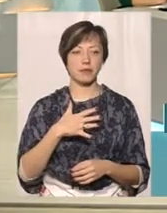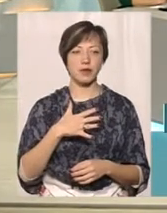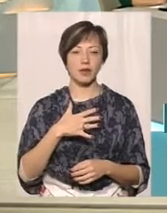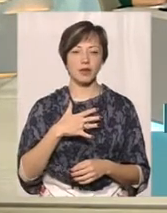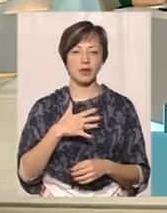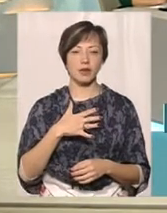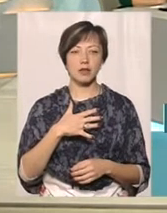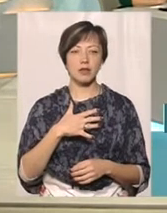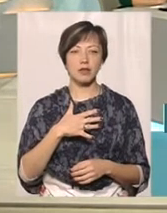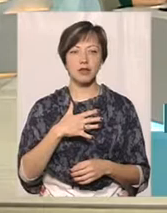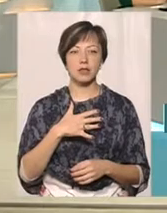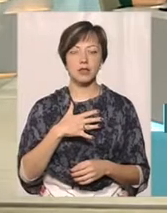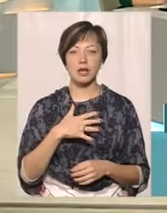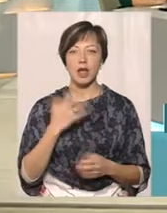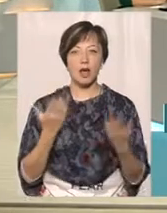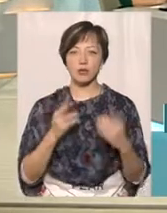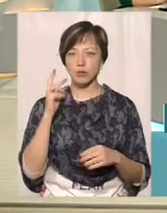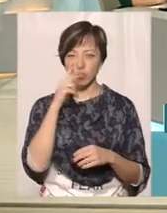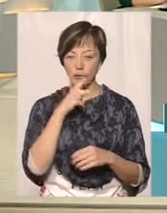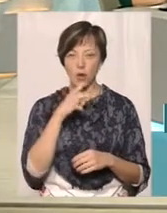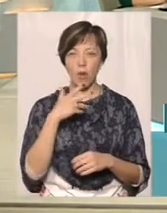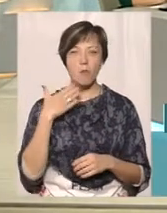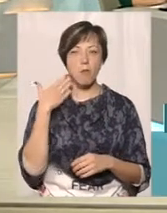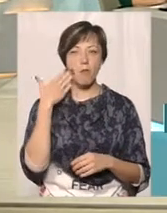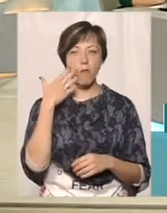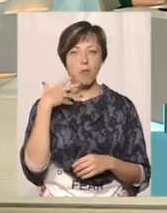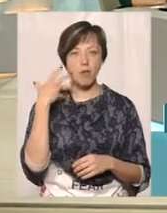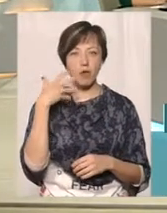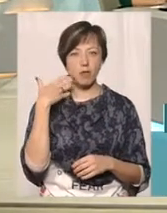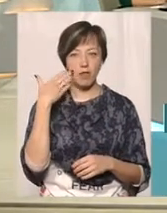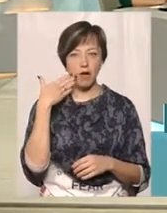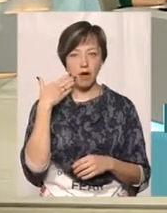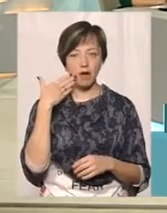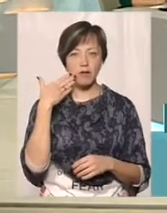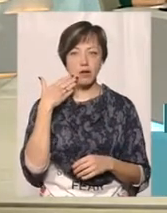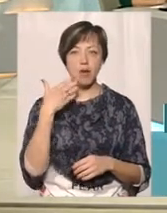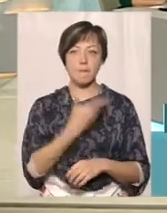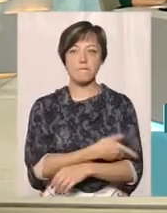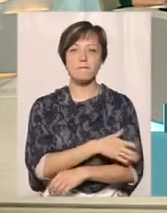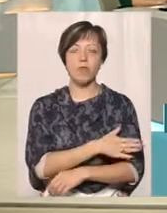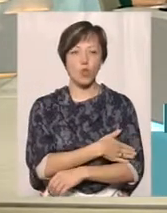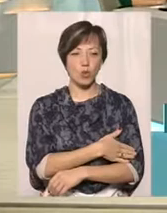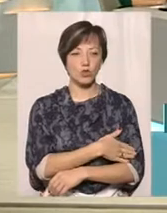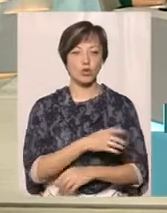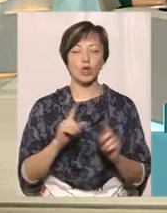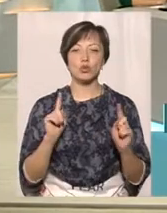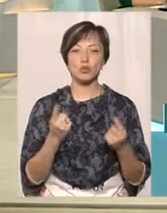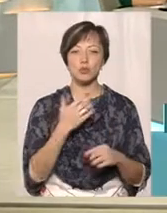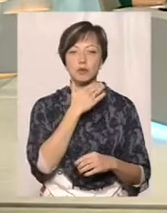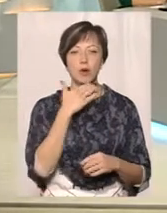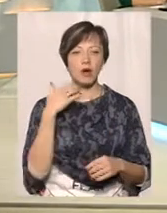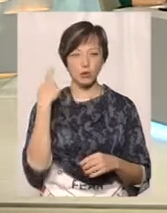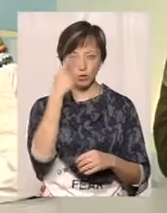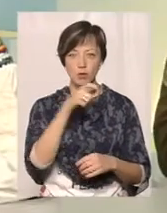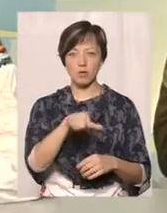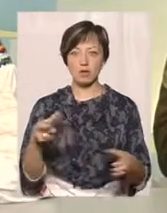якщо я не помиляюся, Молдавія, Польща. Дуже багато особового